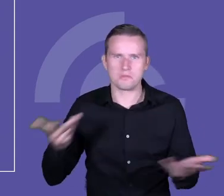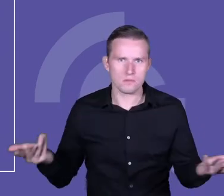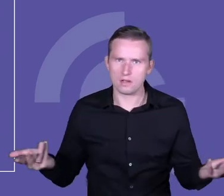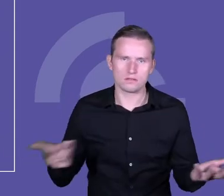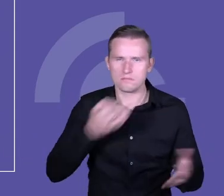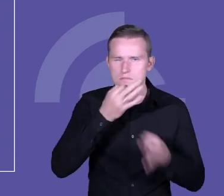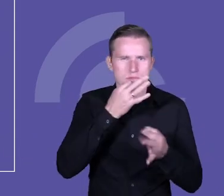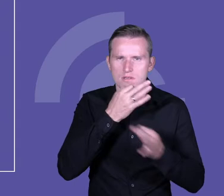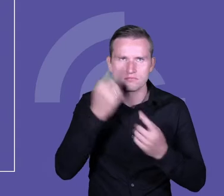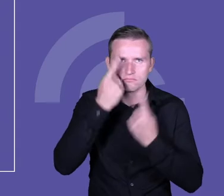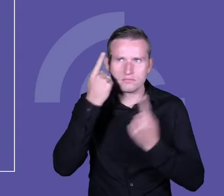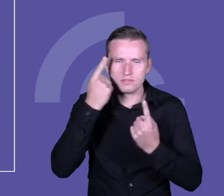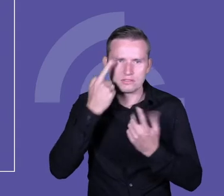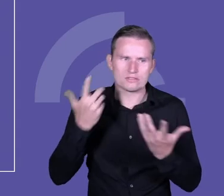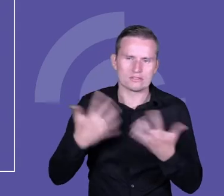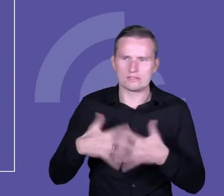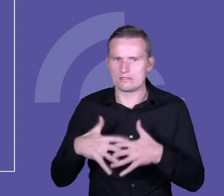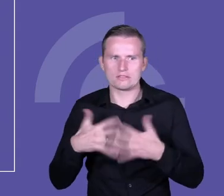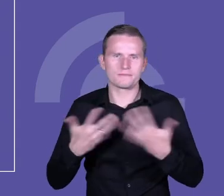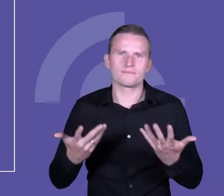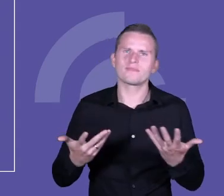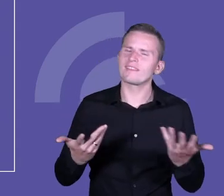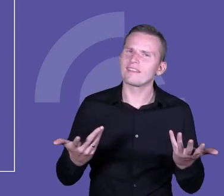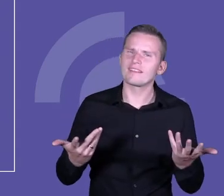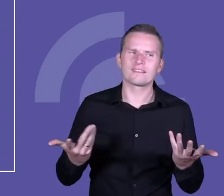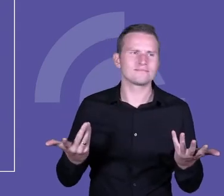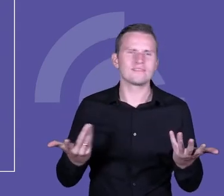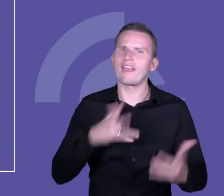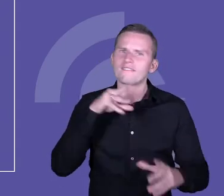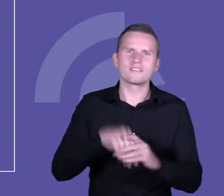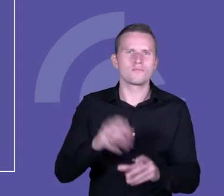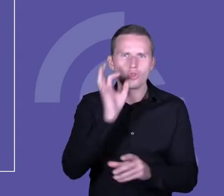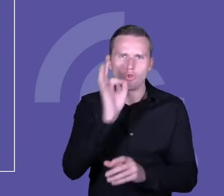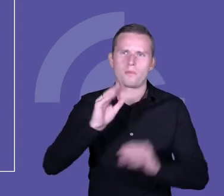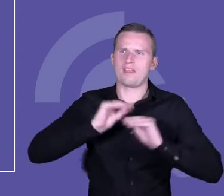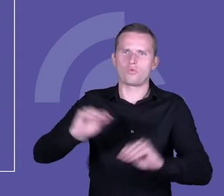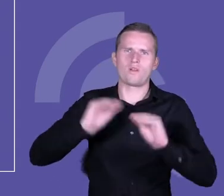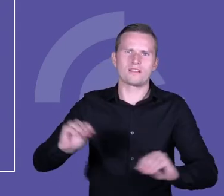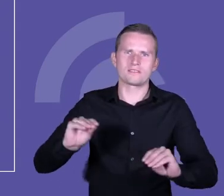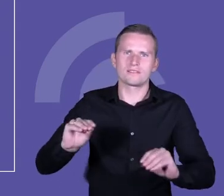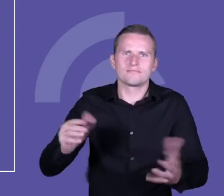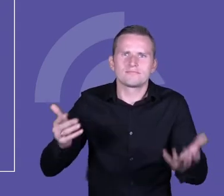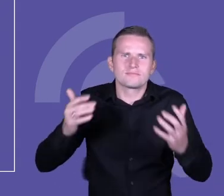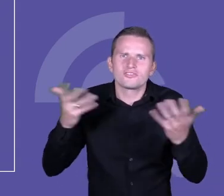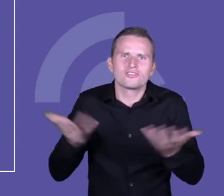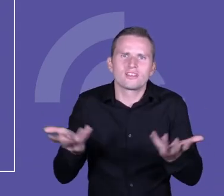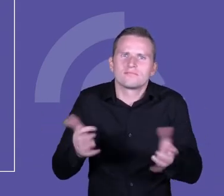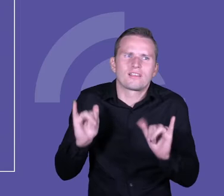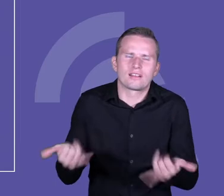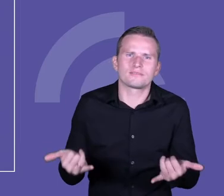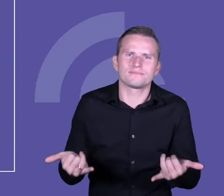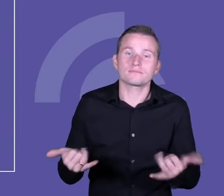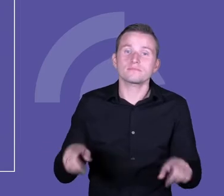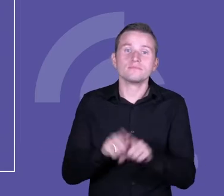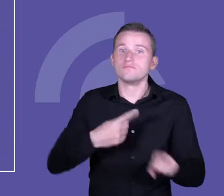No właśnie. I gdzie w tym wszystkim miejsce na dobrą edukację? Podkreślę, że dobrą edukację rozumianą też w różny sposób